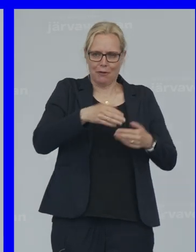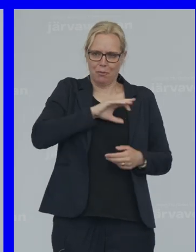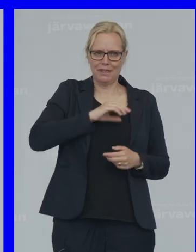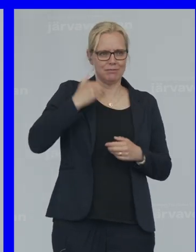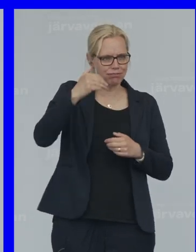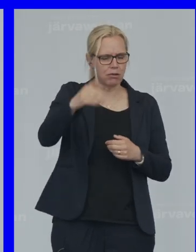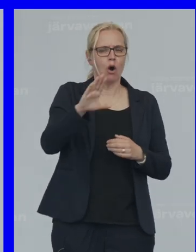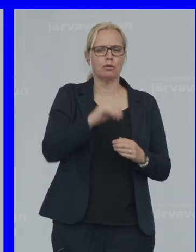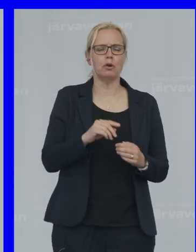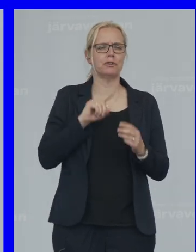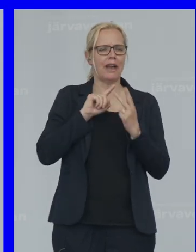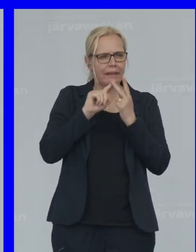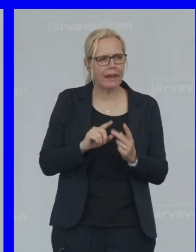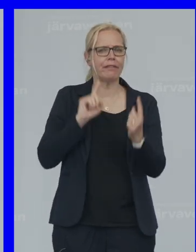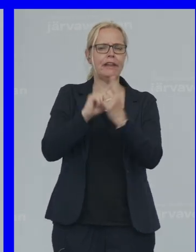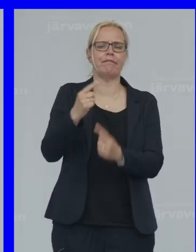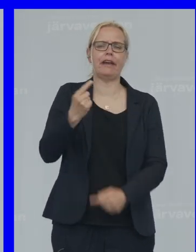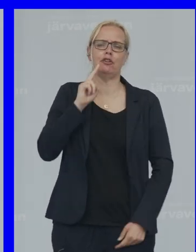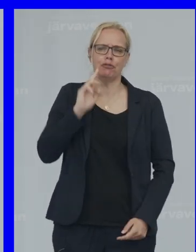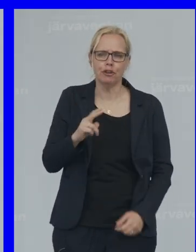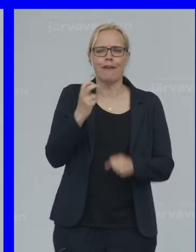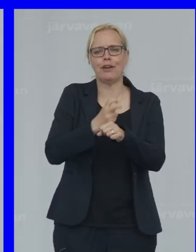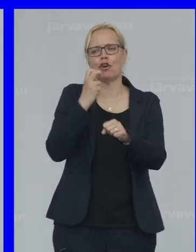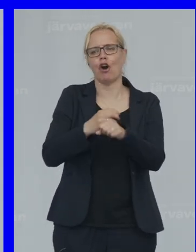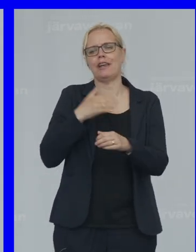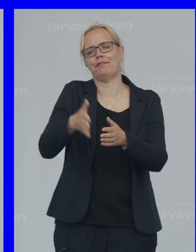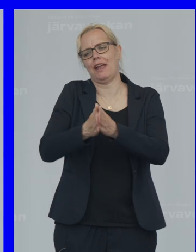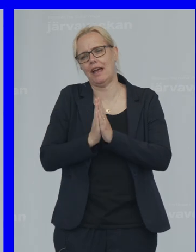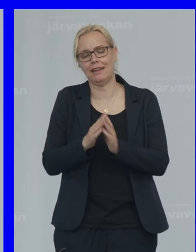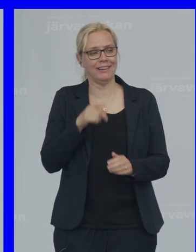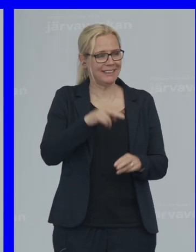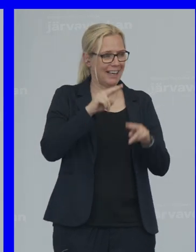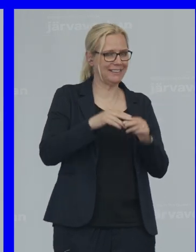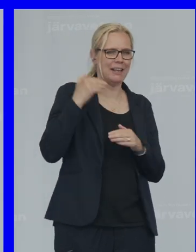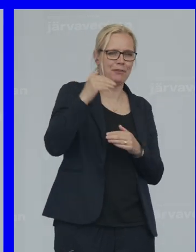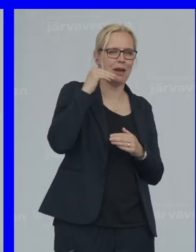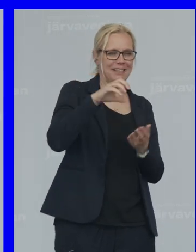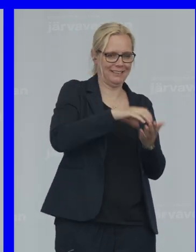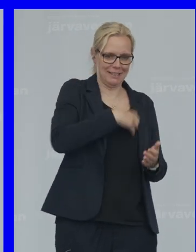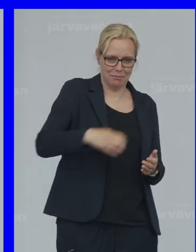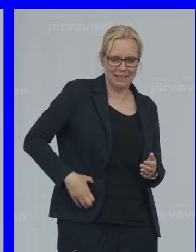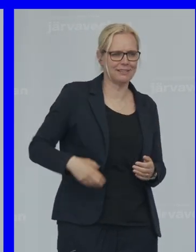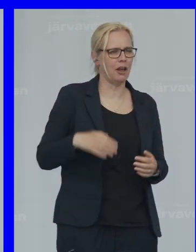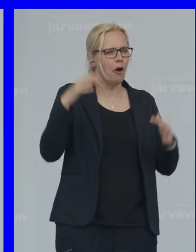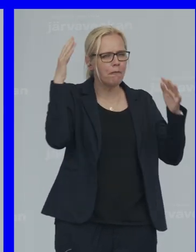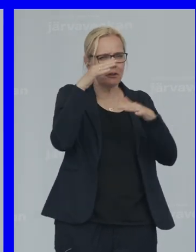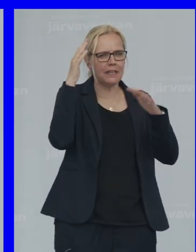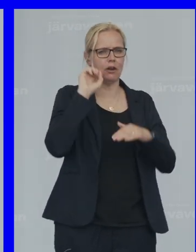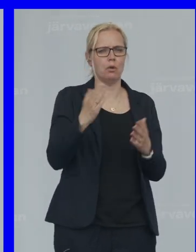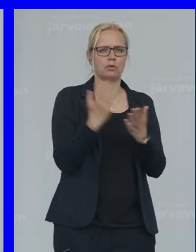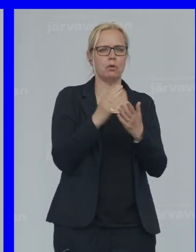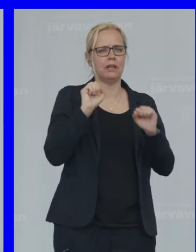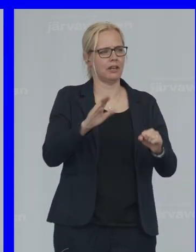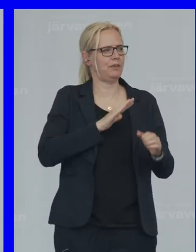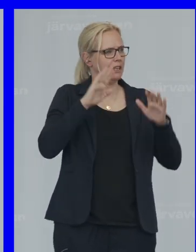Ännu en vikarie Efter helgen Där sitter en framtida Statsminister Och undrar Om skolan kommer Finnas